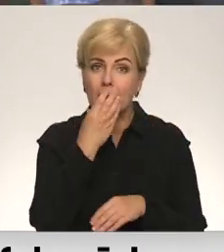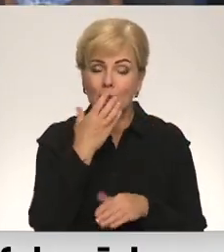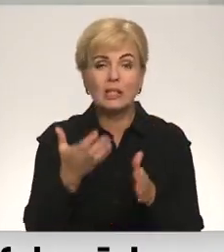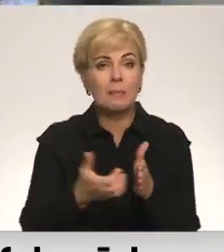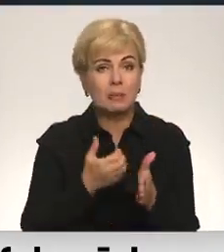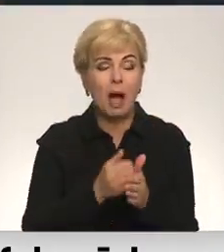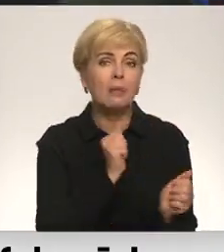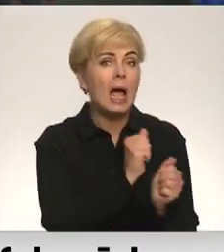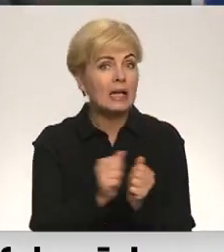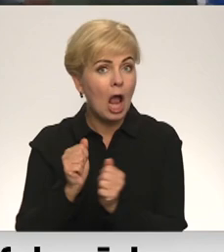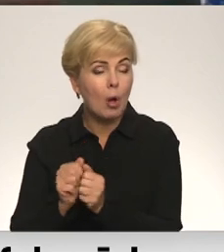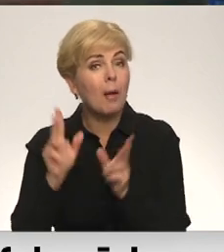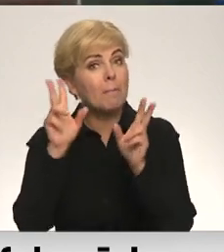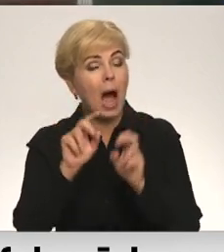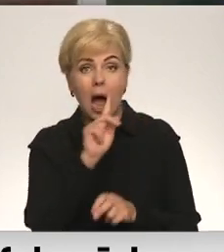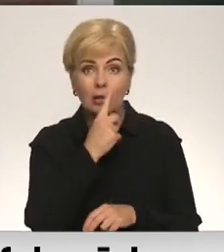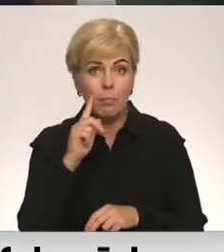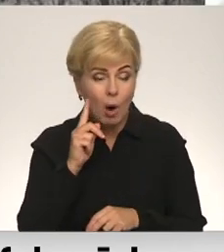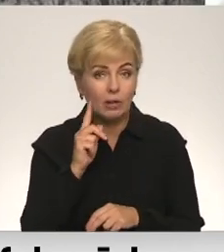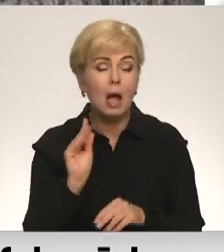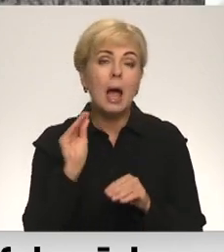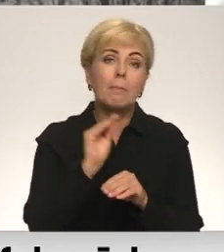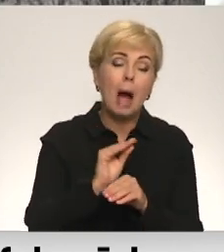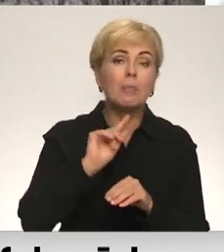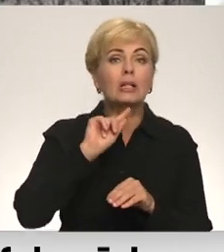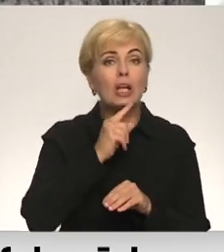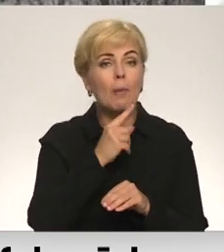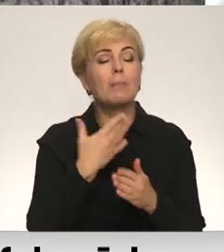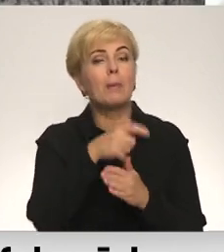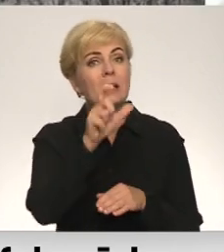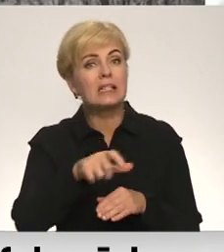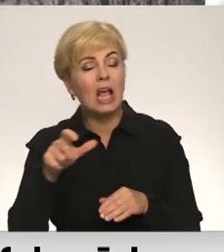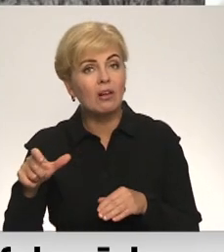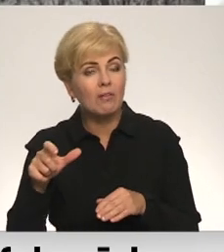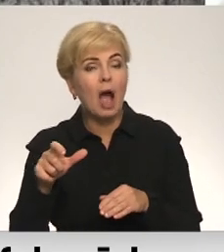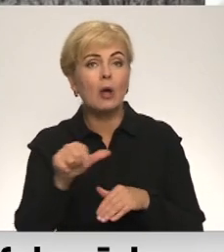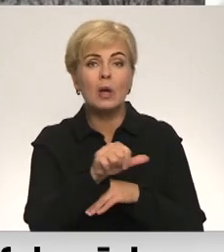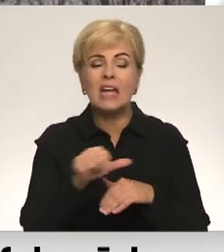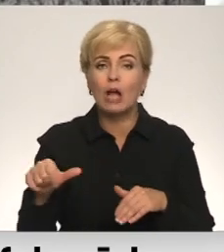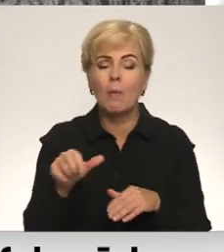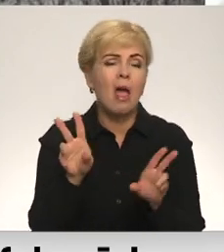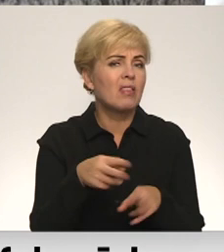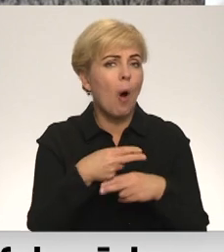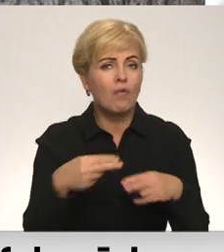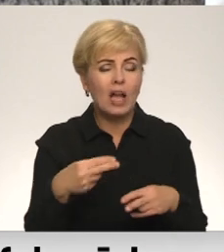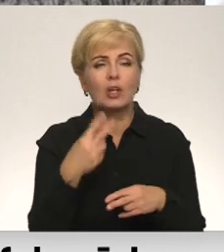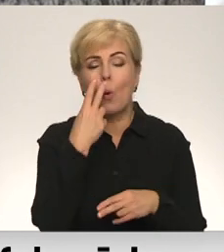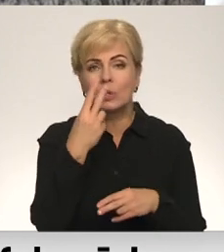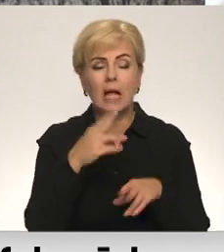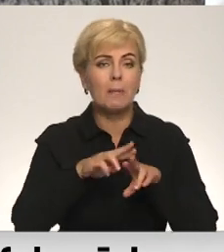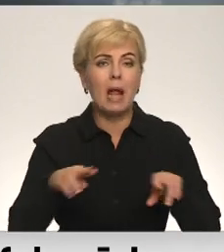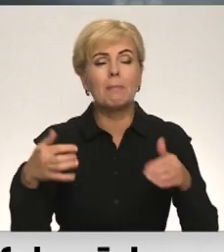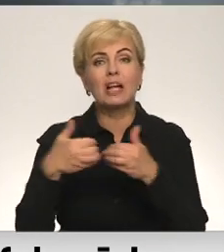regulāriem testiem. Papildu ekonomikas vai cilvēku kustības ierobežojuma pagaidām nav vajadzīga, uzskata premjeras Krišjāns